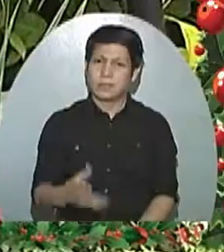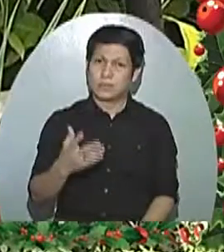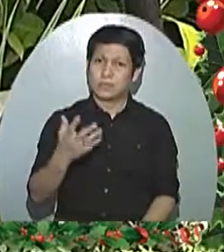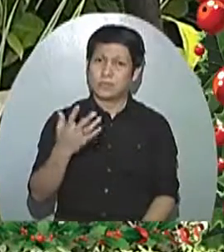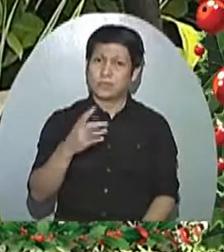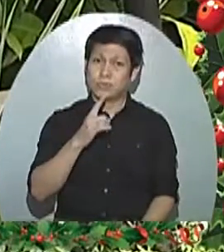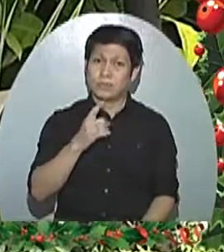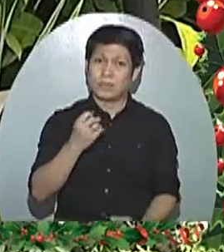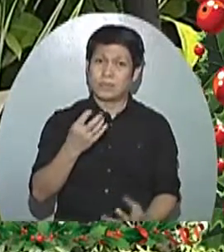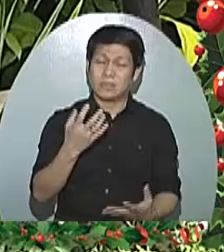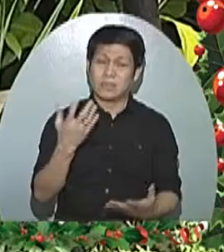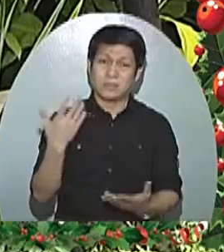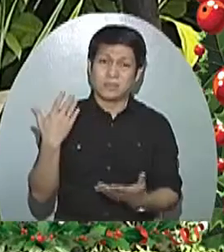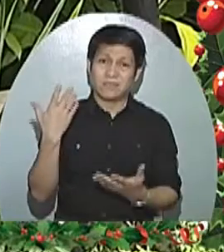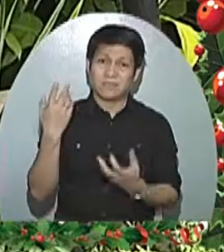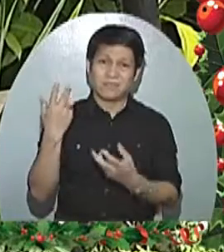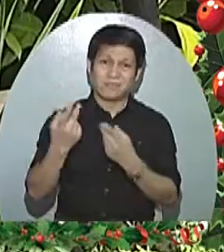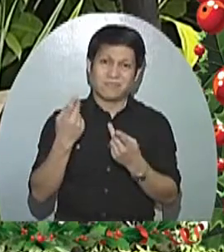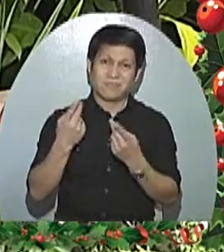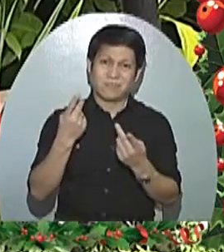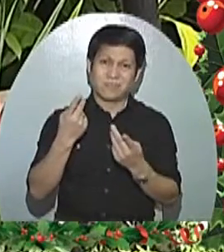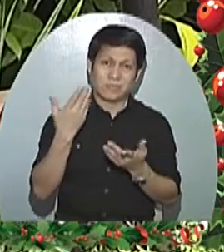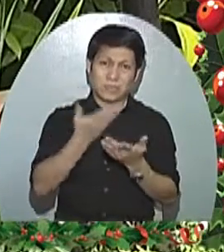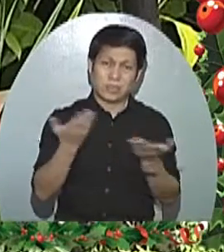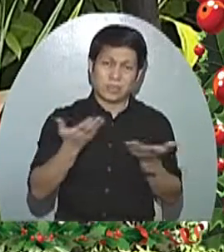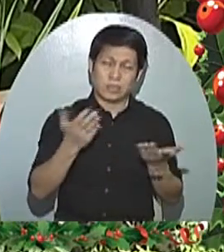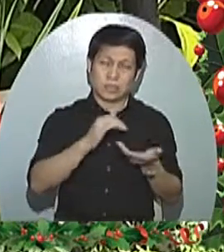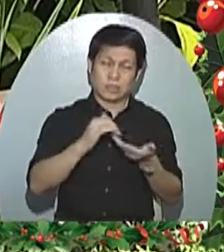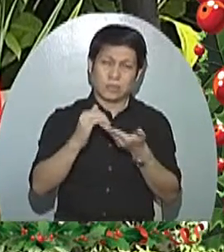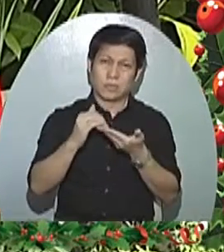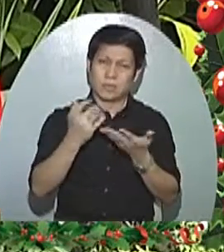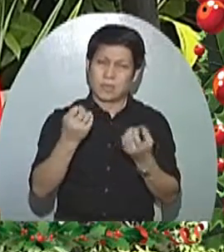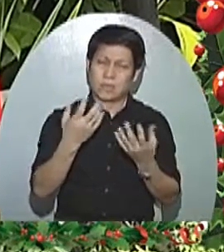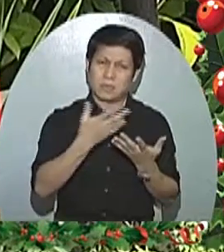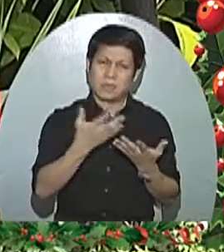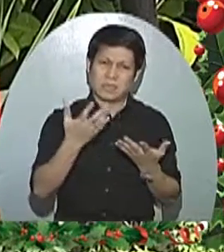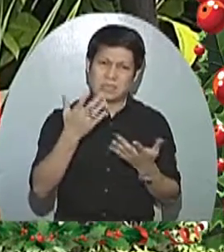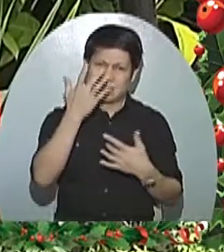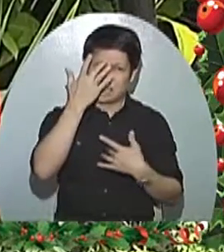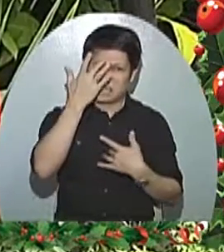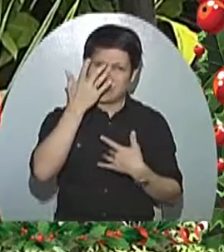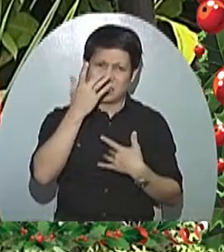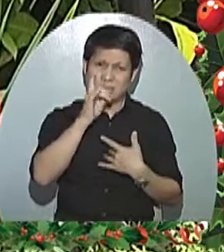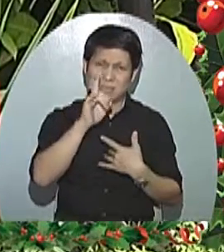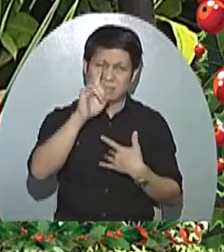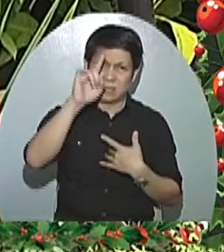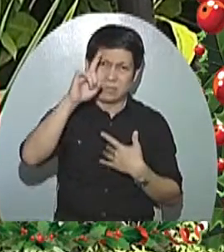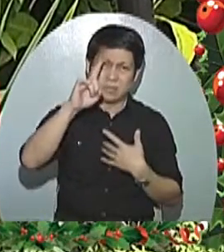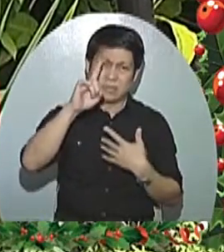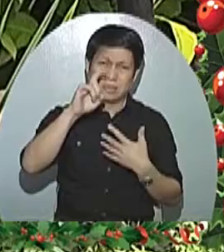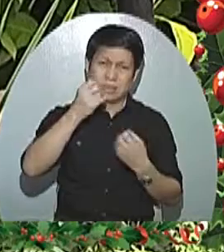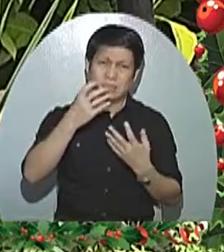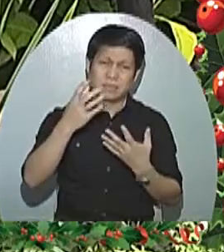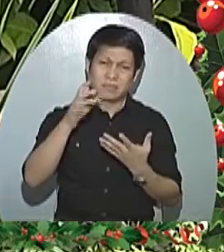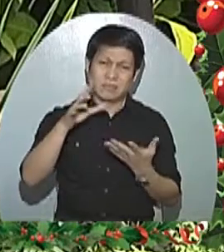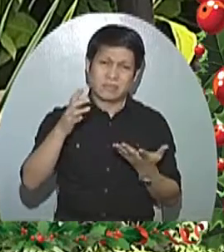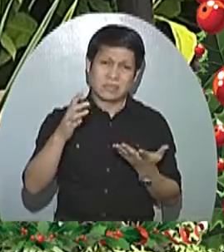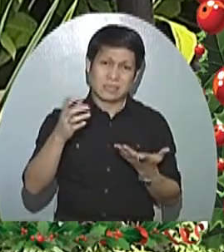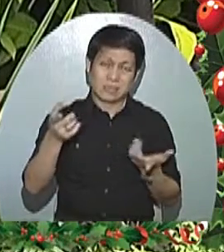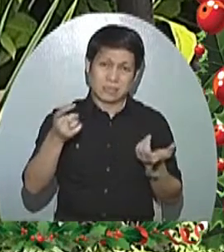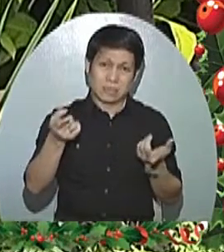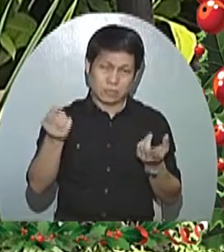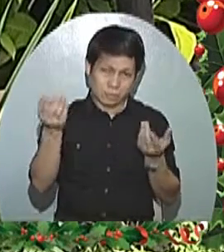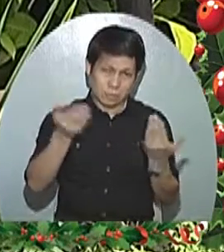Sa dinami-dami ng mga pasyenteng lumapit sa atin para humingi ng tulong, may mga kaso o sakit na nangibabaw, ito yung